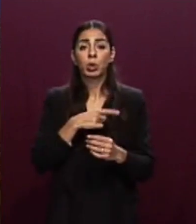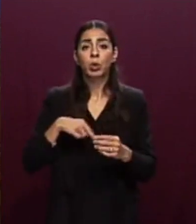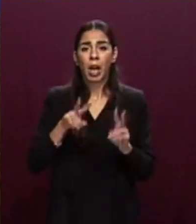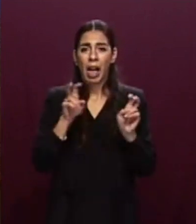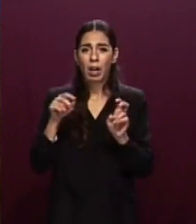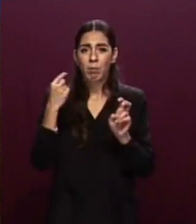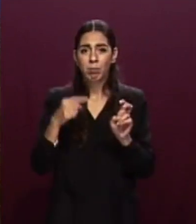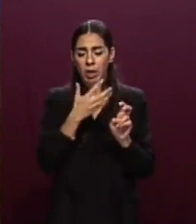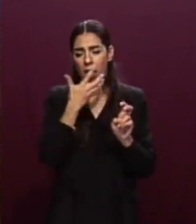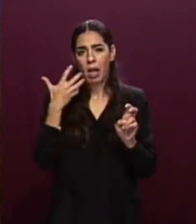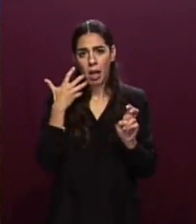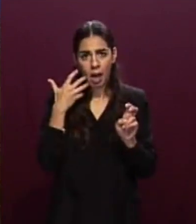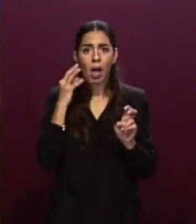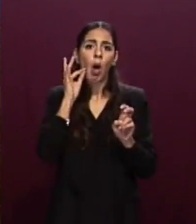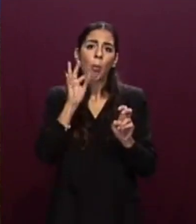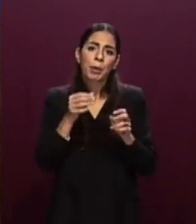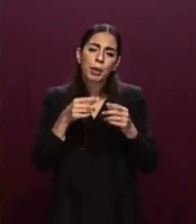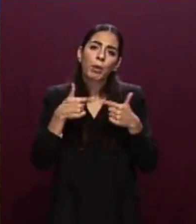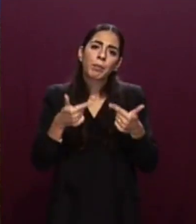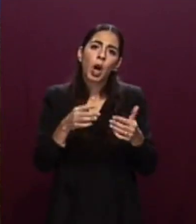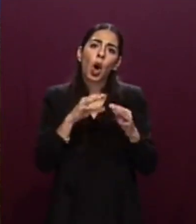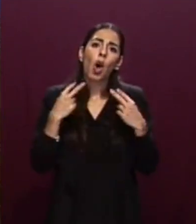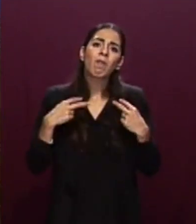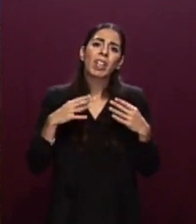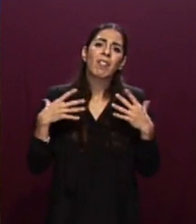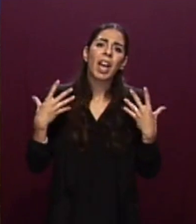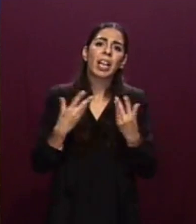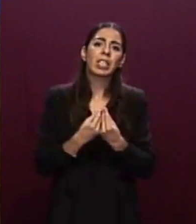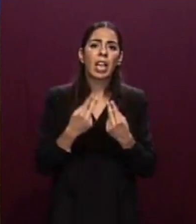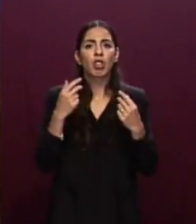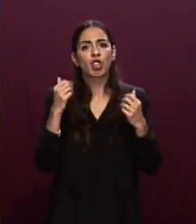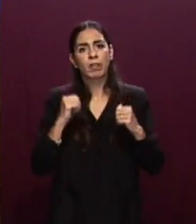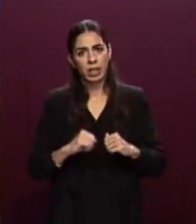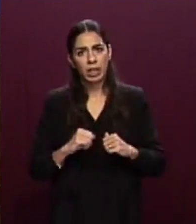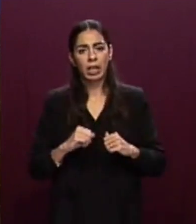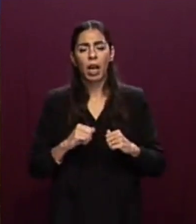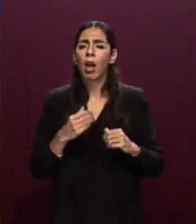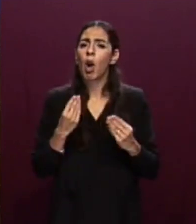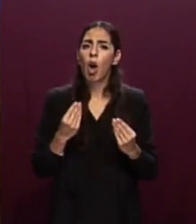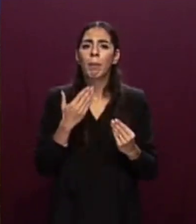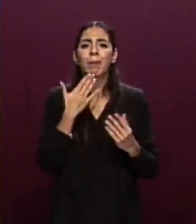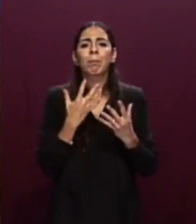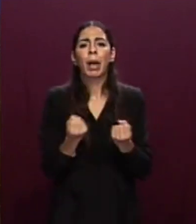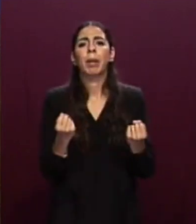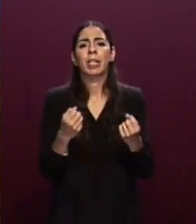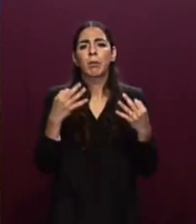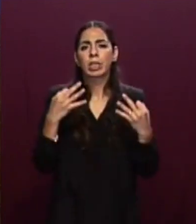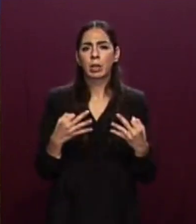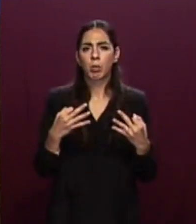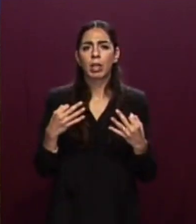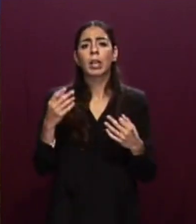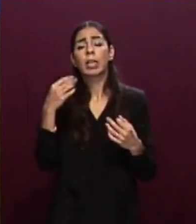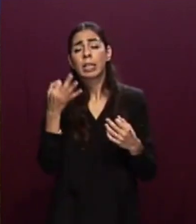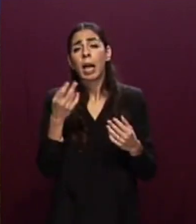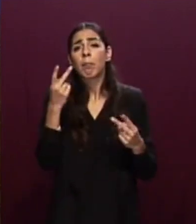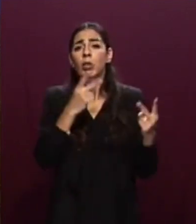civile della sicurezza dei cittadini sarà basato su pragmatismo e concretezza, nella continua ricerca di un dialogo costruttivo e